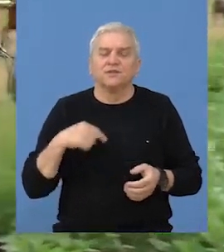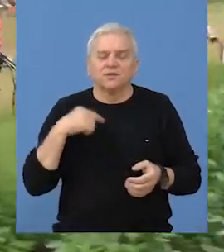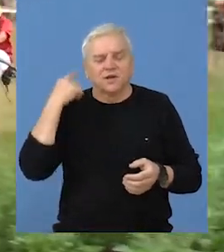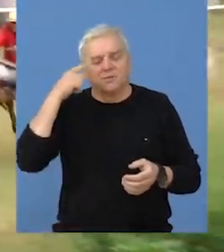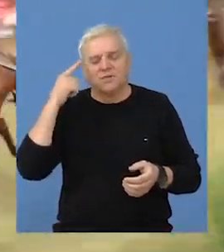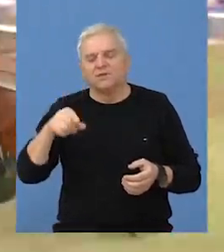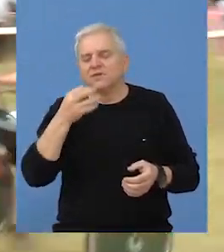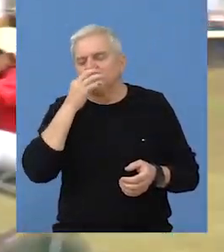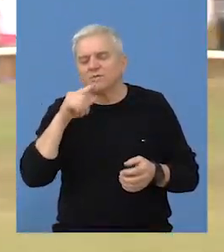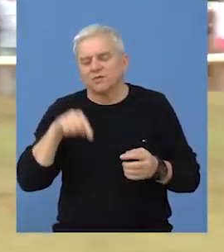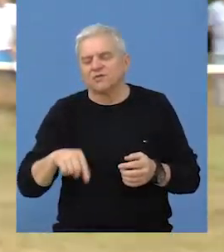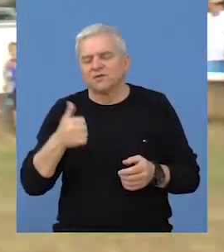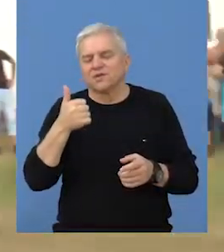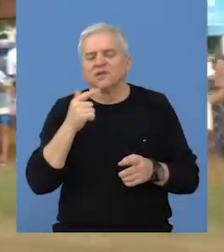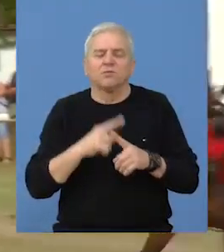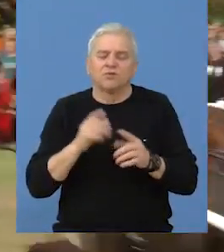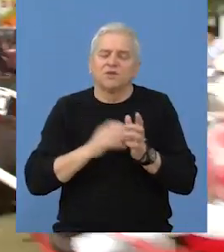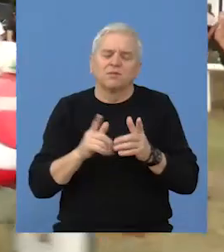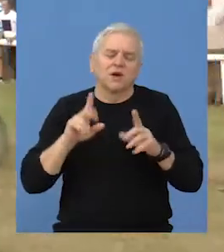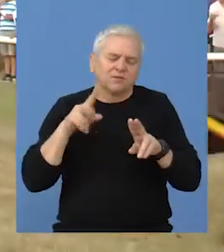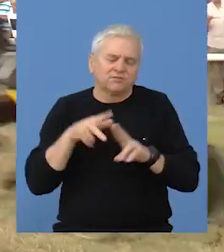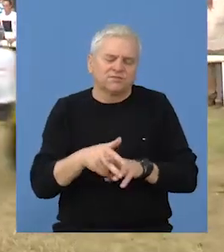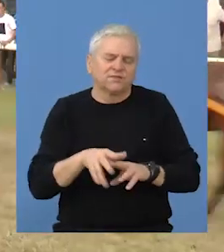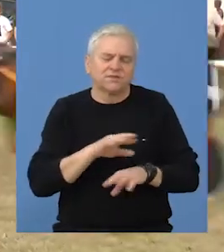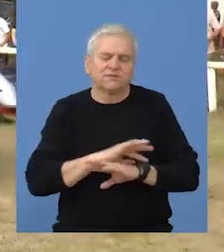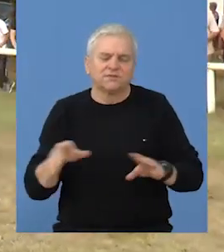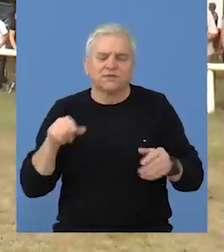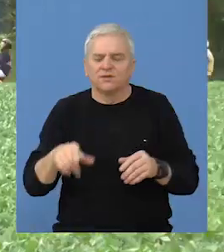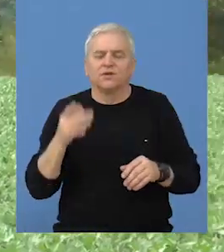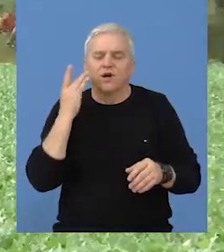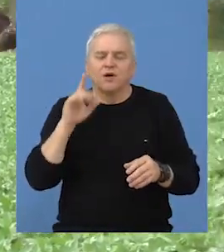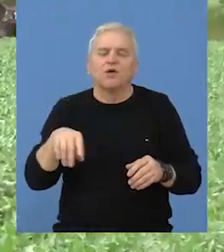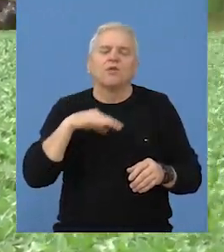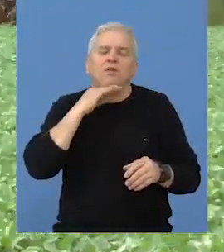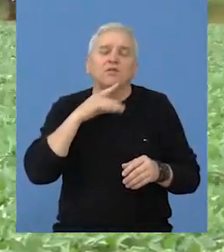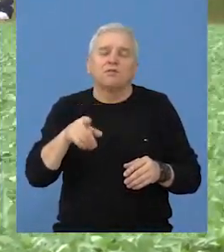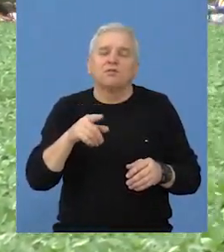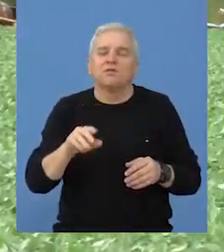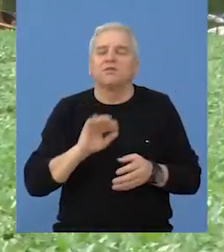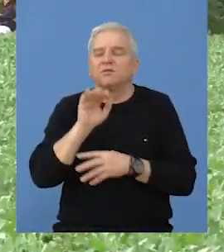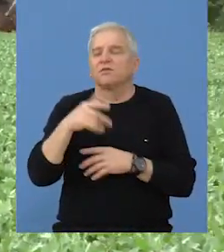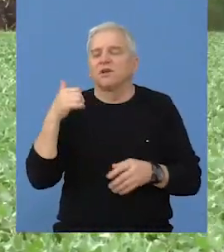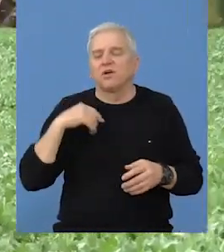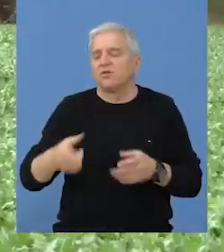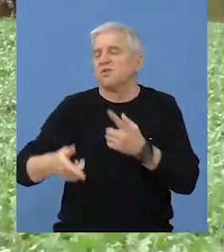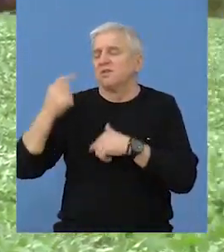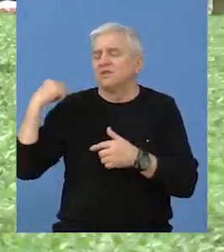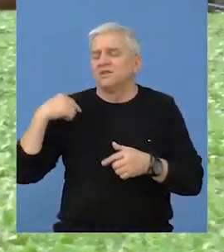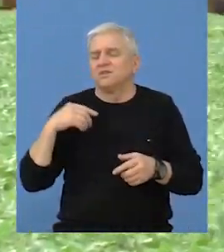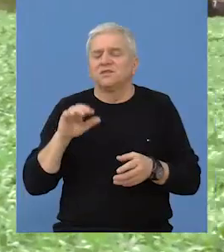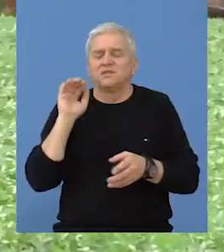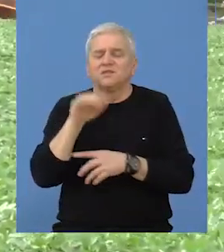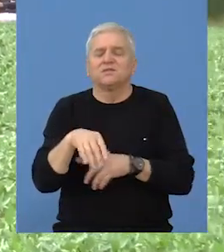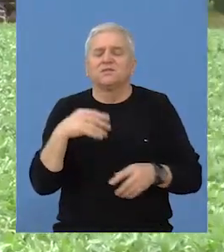Ne znam, tako mislim da najbolje, jedan put treba stati. Ako ovo nije bio dovojno, preko toliko